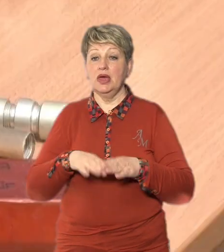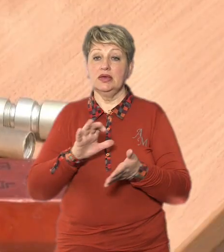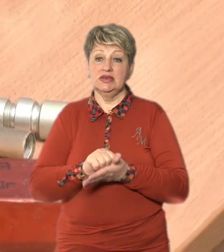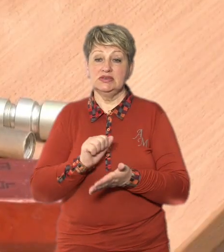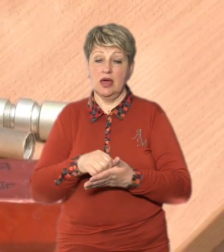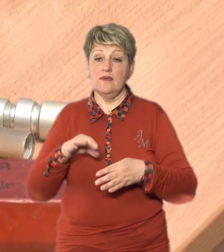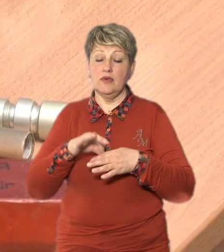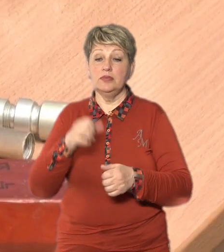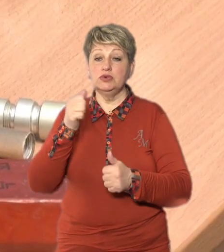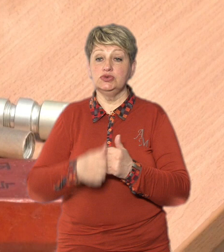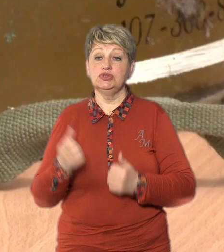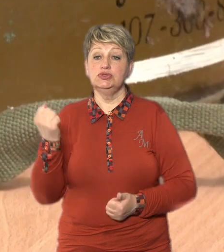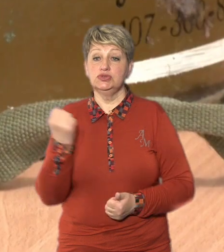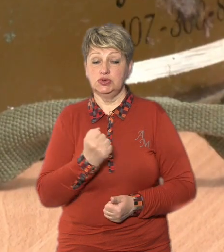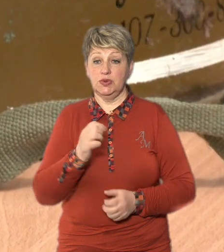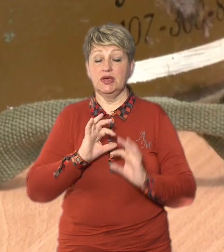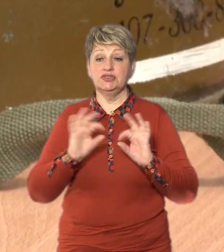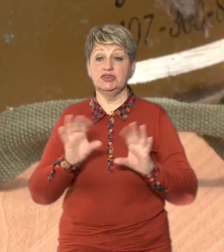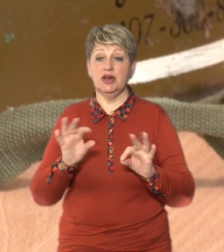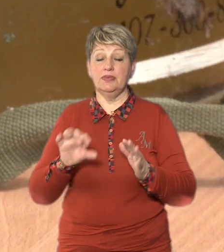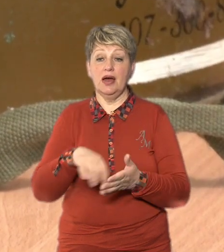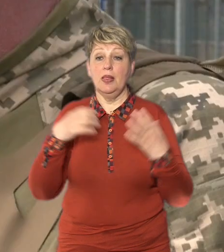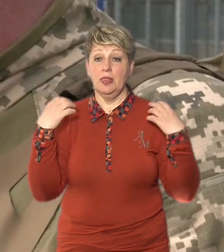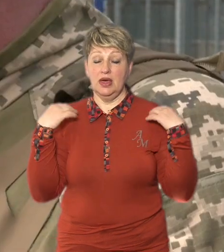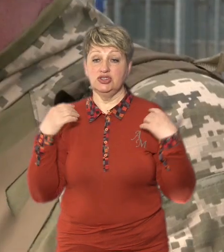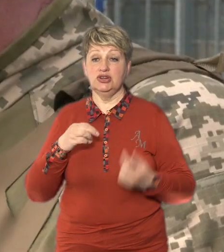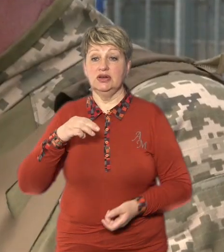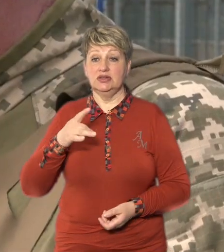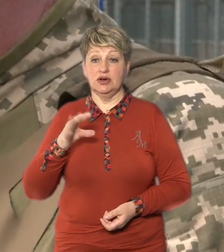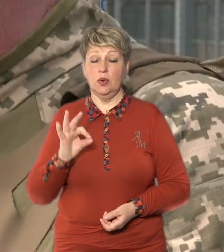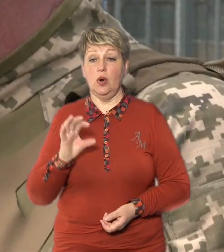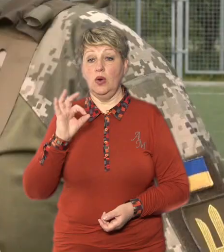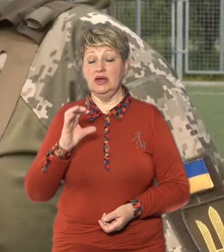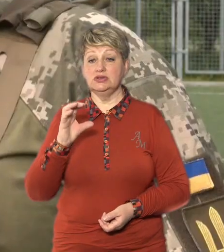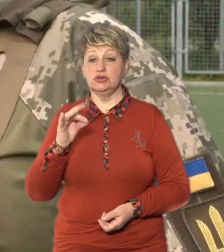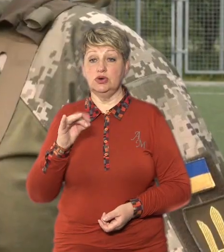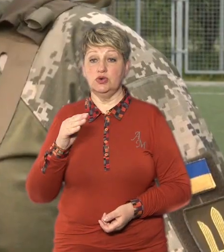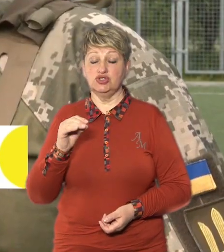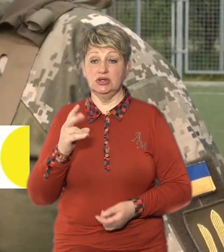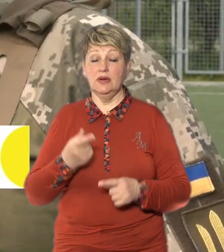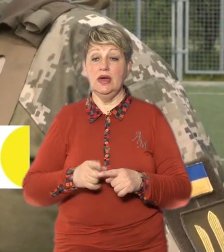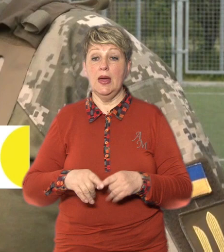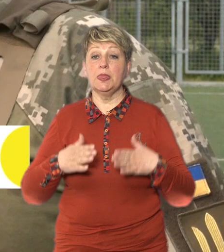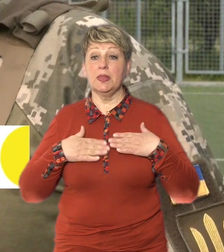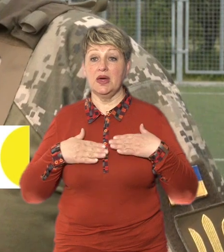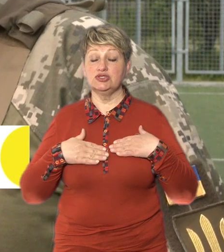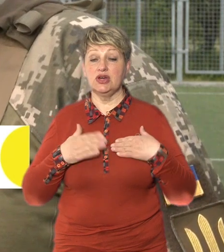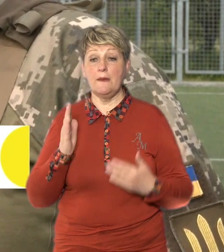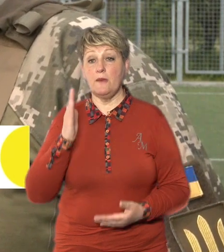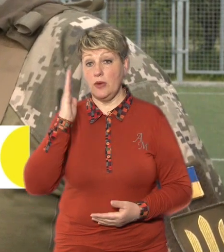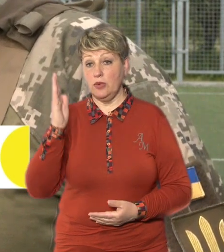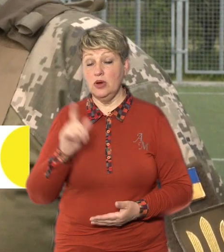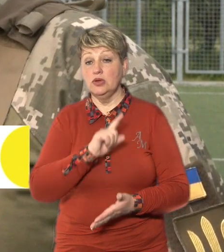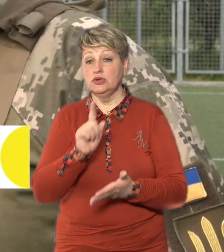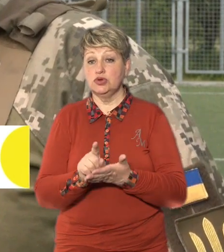щотижня, каже начальник відділу призву Черкаського територіального центру комплектування Олег Стороженко Це наше майбутнє, ми маємо їх виходити такими,